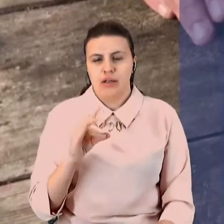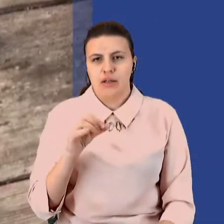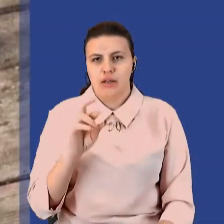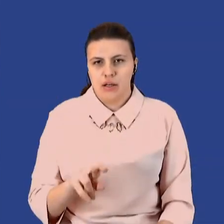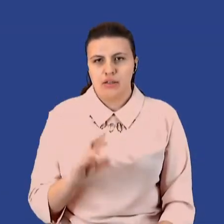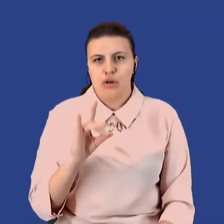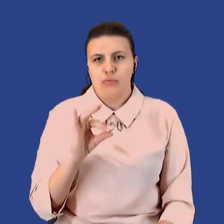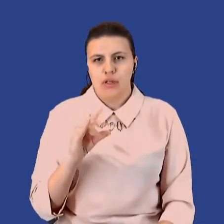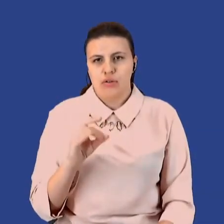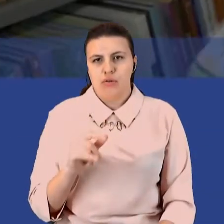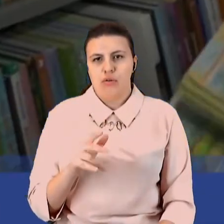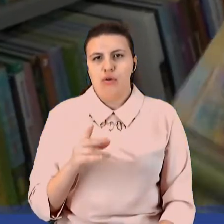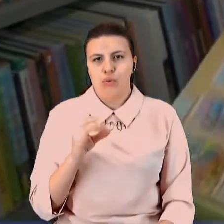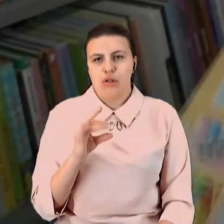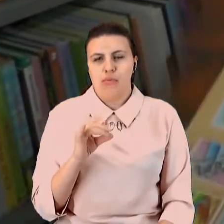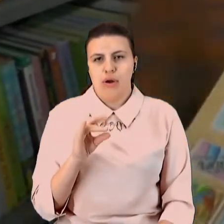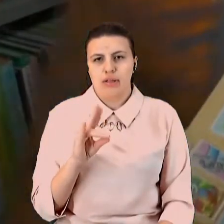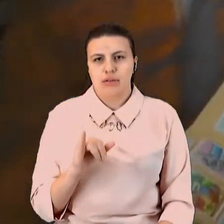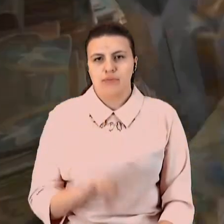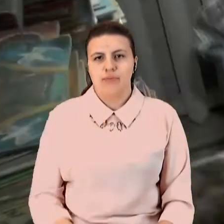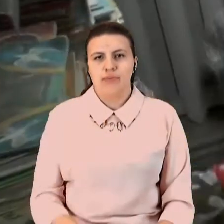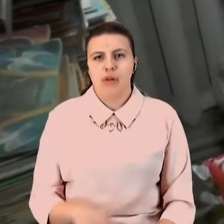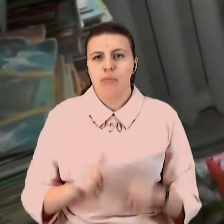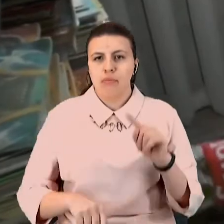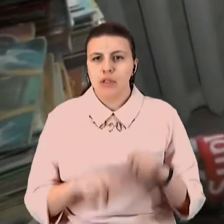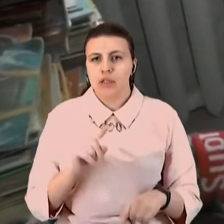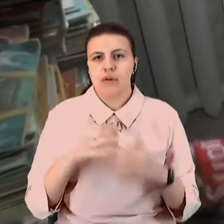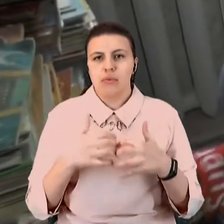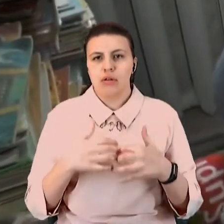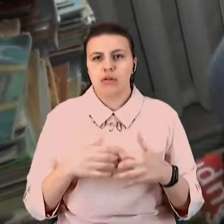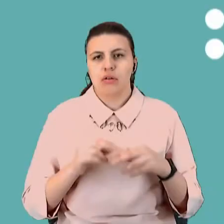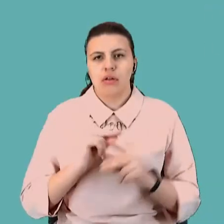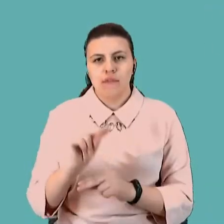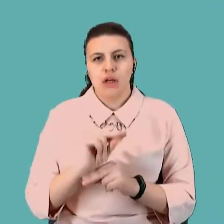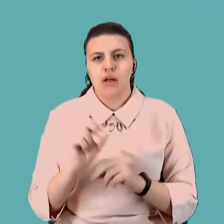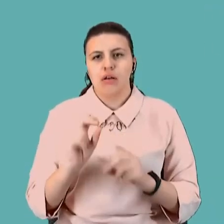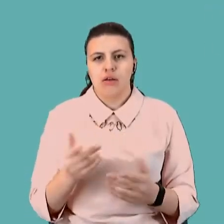у контрабанді. Батьків Краматорська навчали, заохотити дітей до читання.